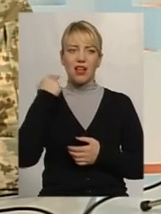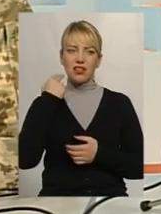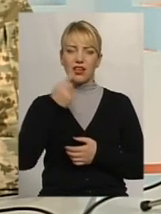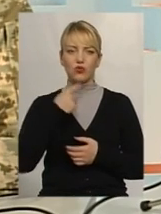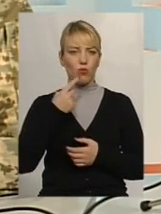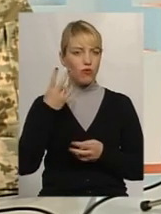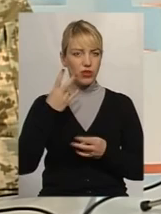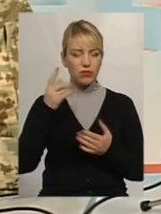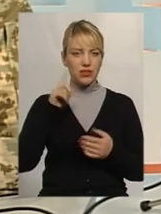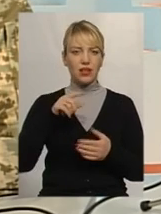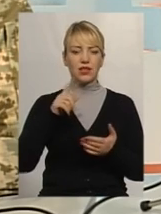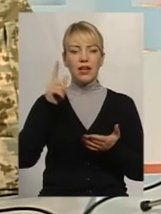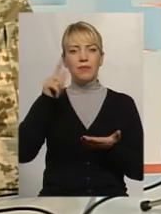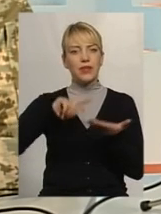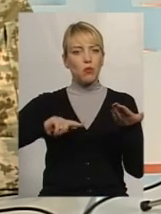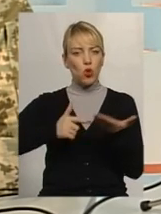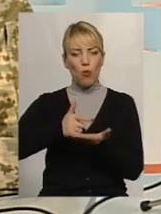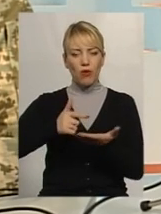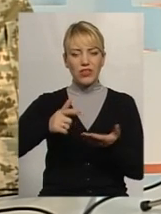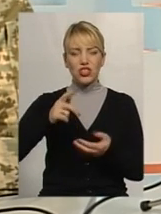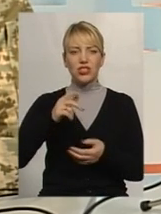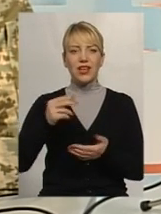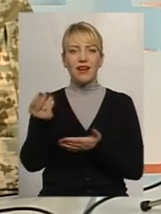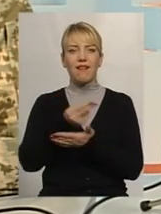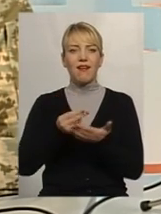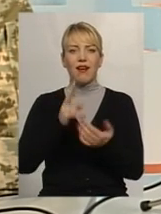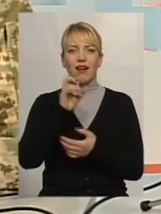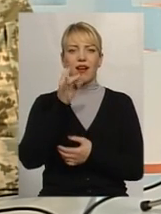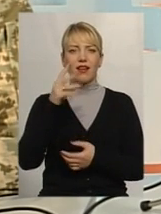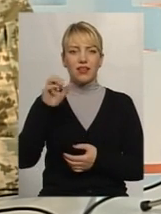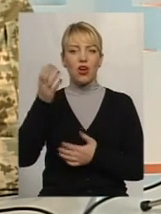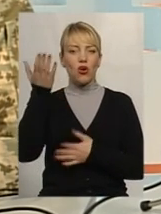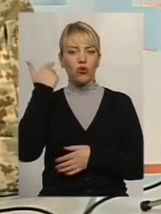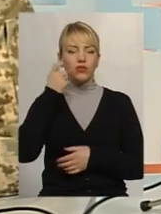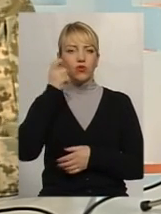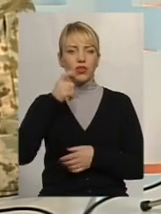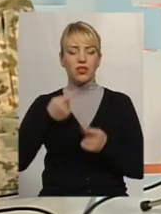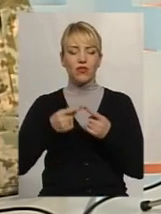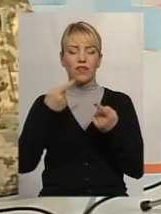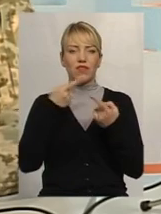Це типографічні карти, які колись в Україні відрізнялись від тих,